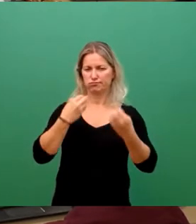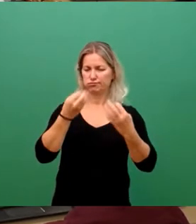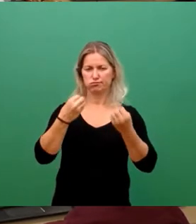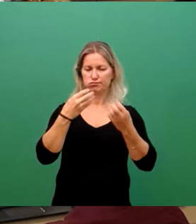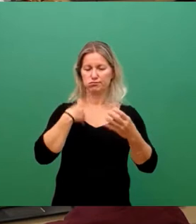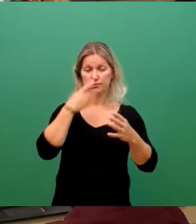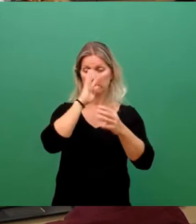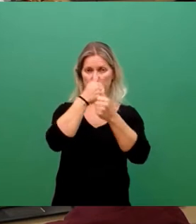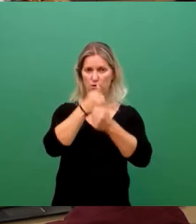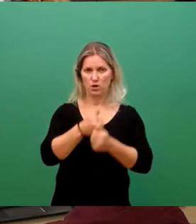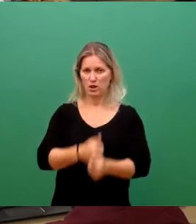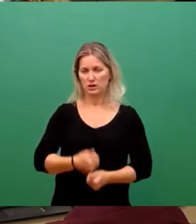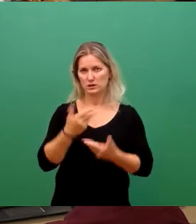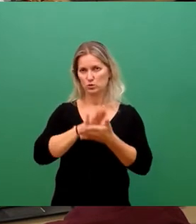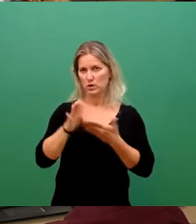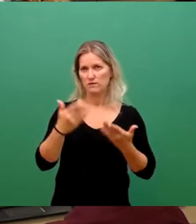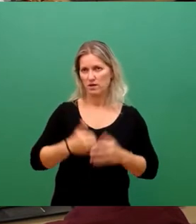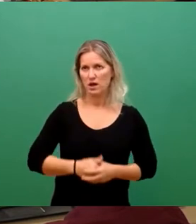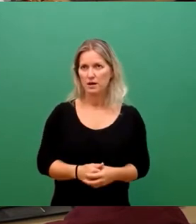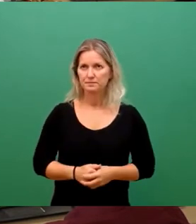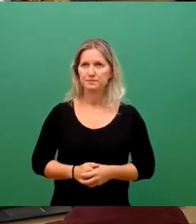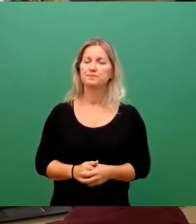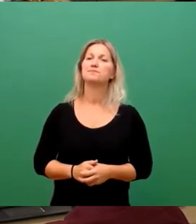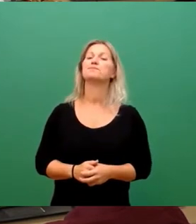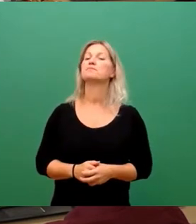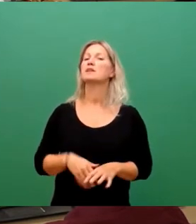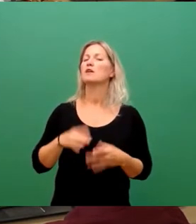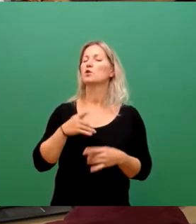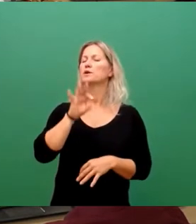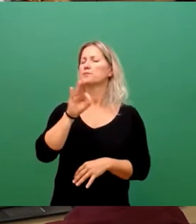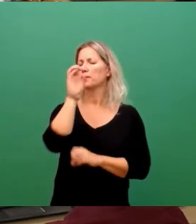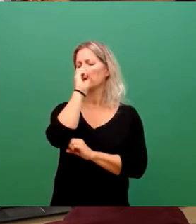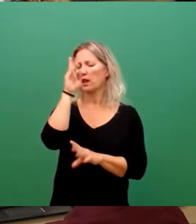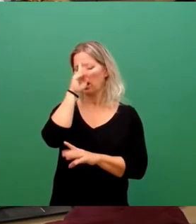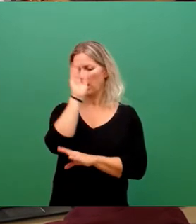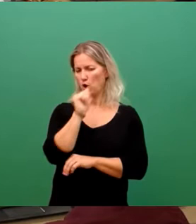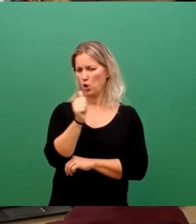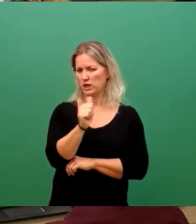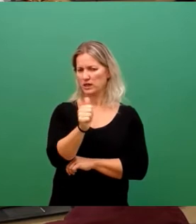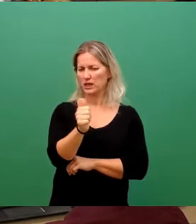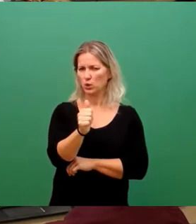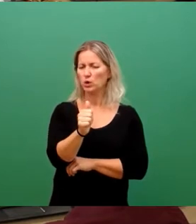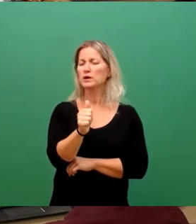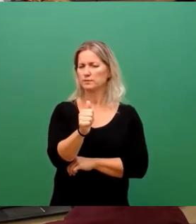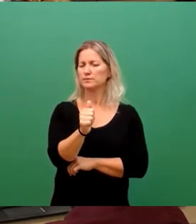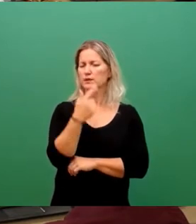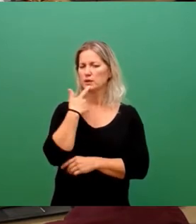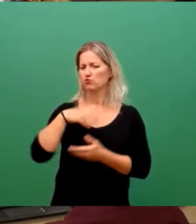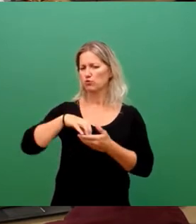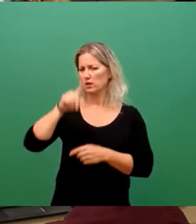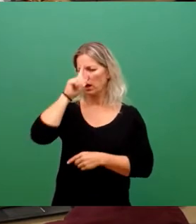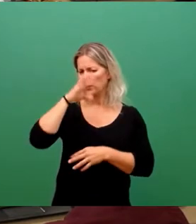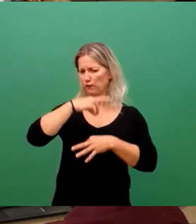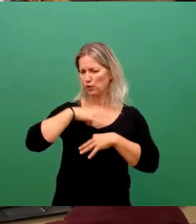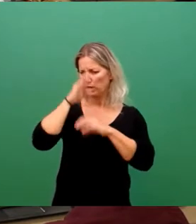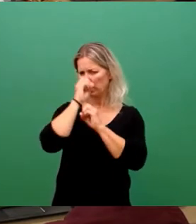ist gar nicht so leicht. Zur besseren Orientierung und auch für uns, also für uns Stadträtinnen und Stadträte, aber